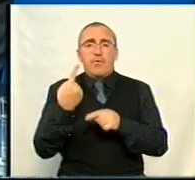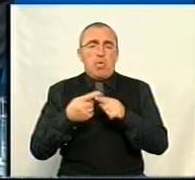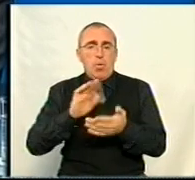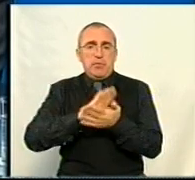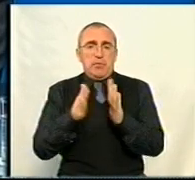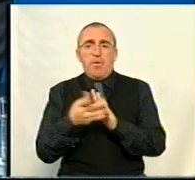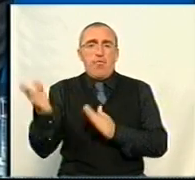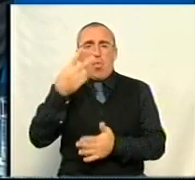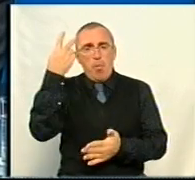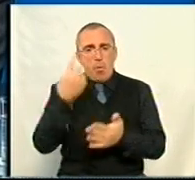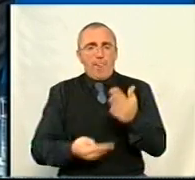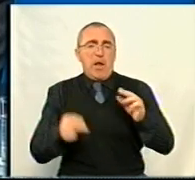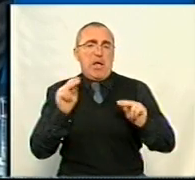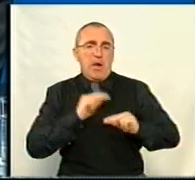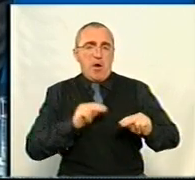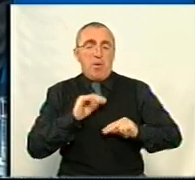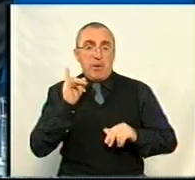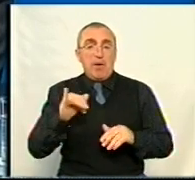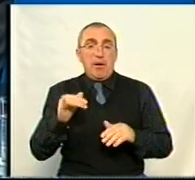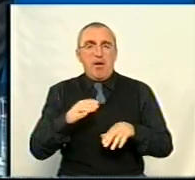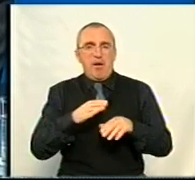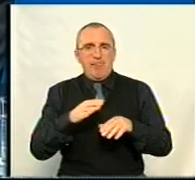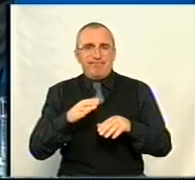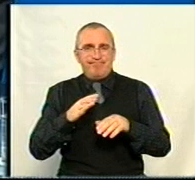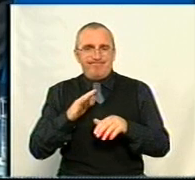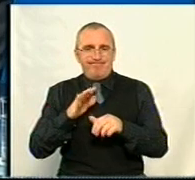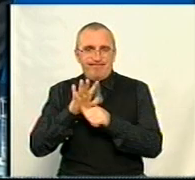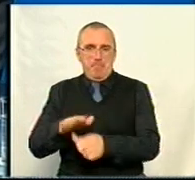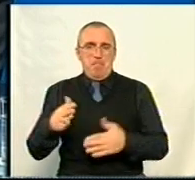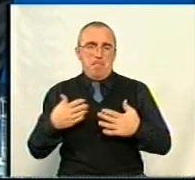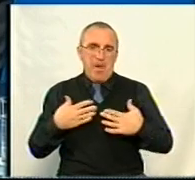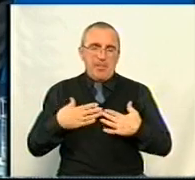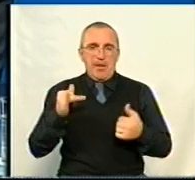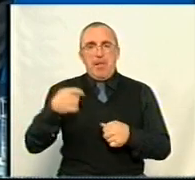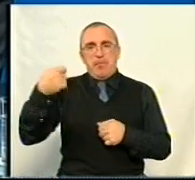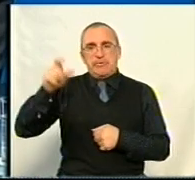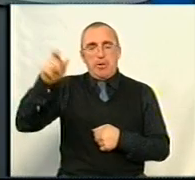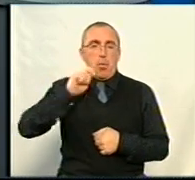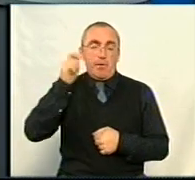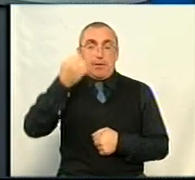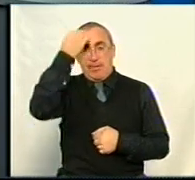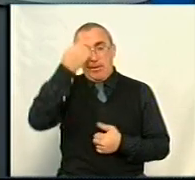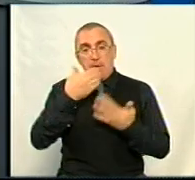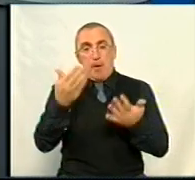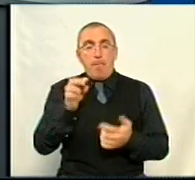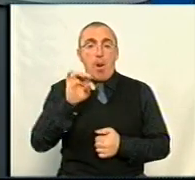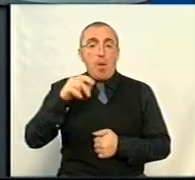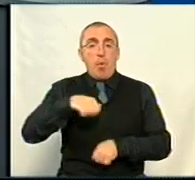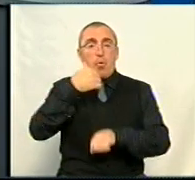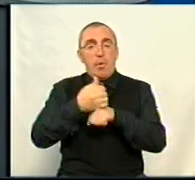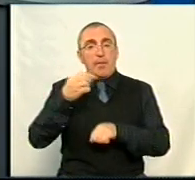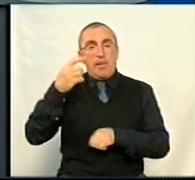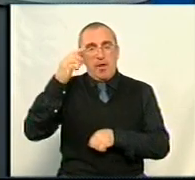ситуації, що вони провалили роботу і тим самим підвели мене і президента України. Я дякую вам. Андрій Балонь, голова